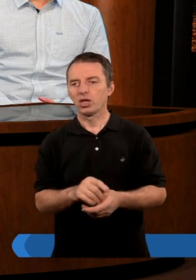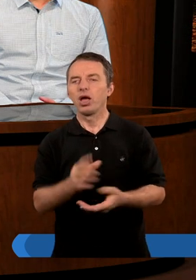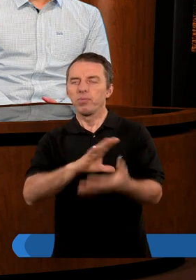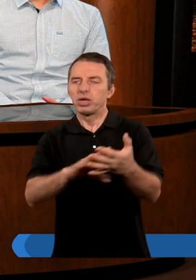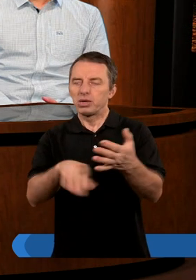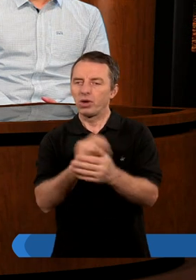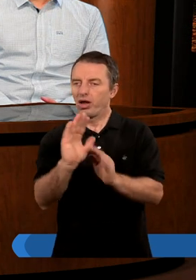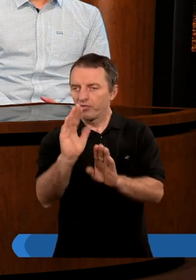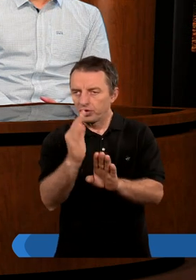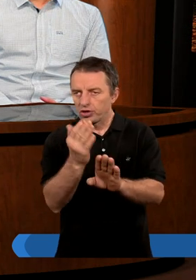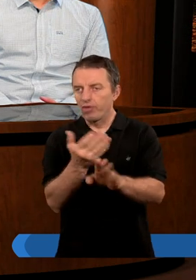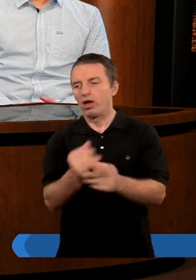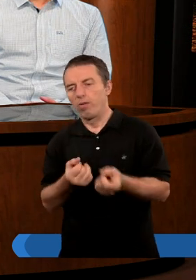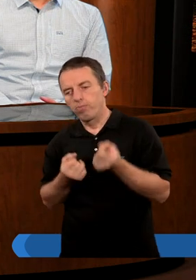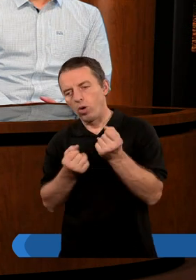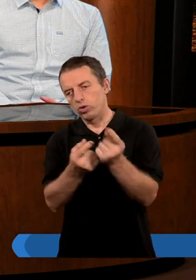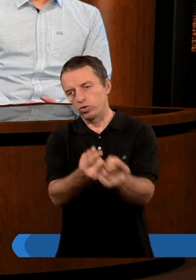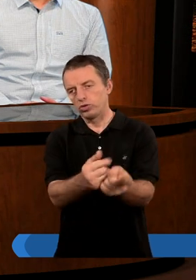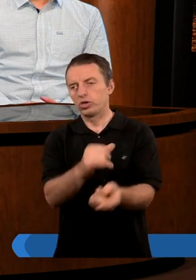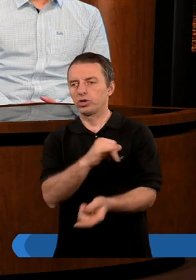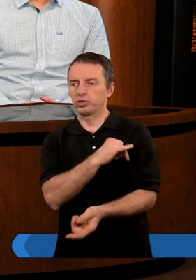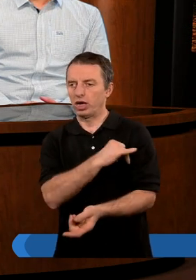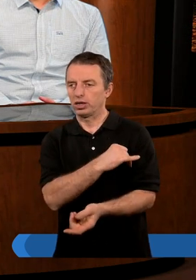z tym, że Biblia wzywa nas, aby porzucić grzech?